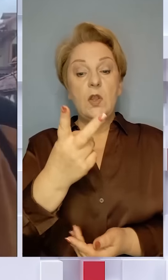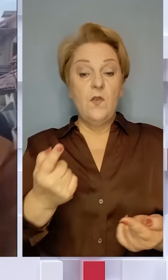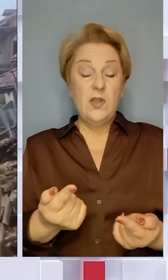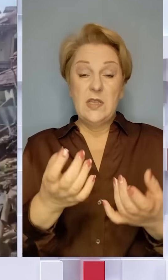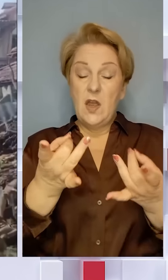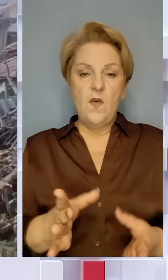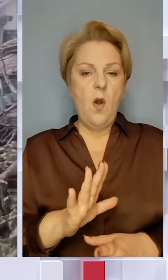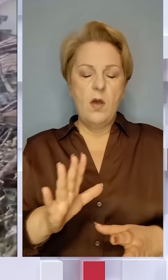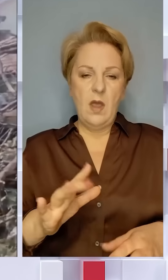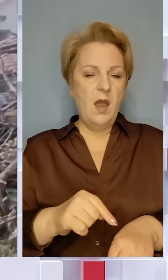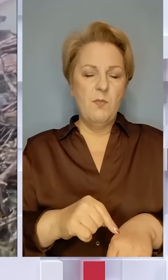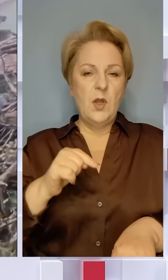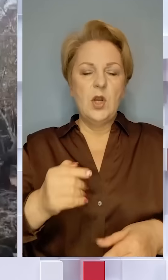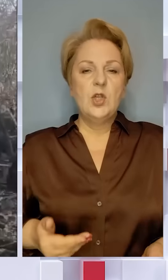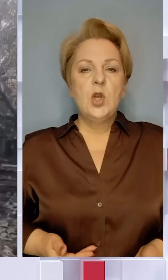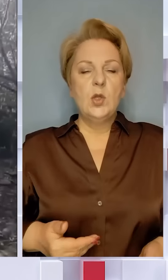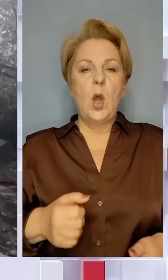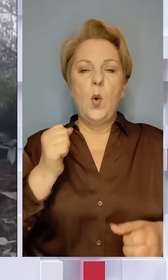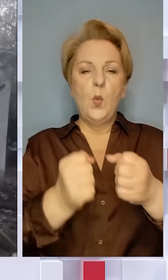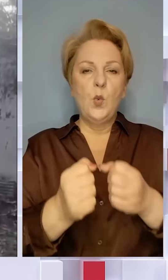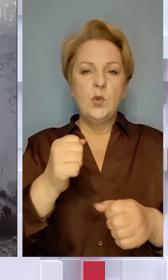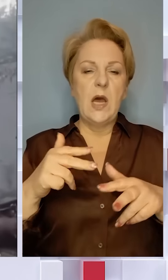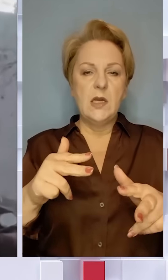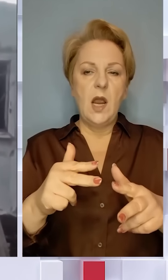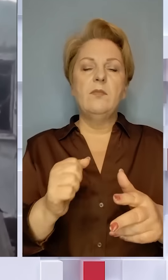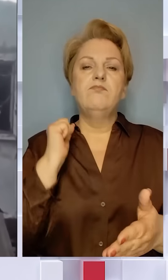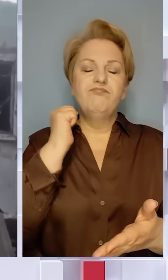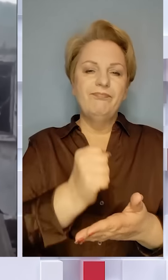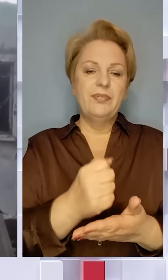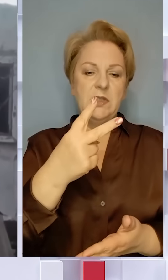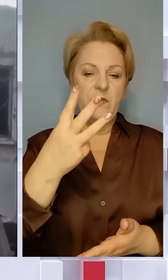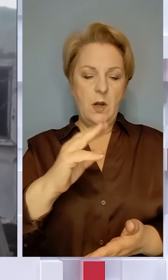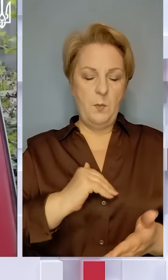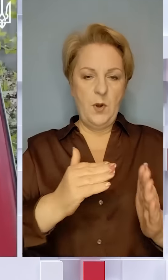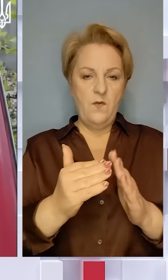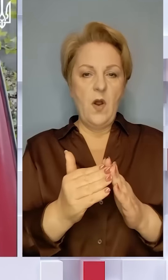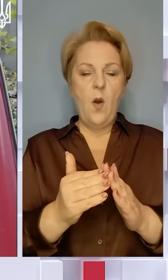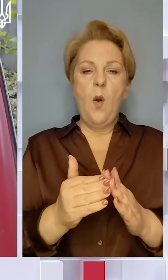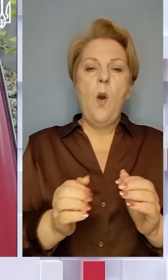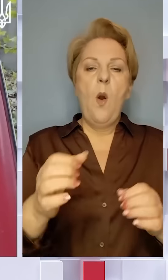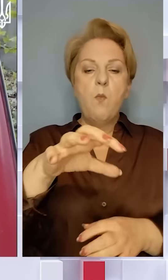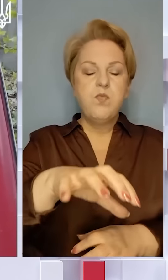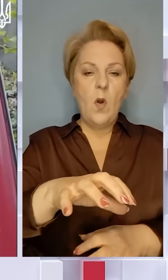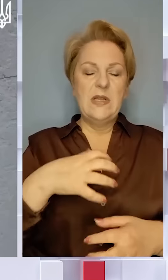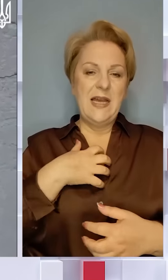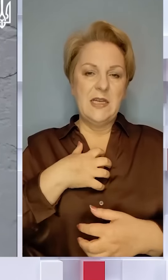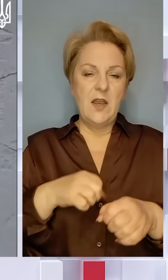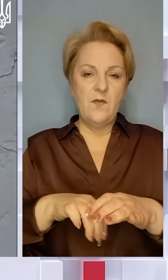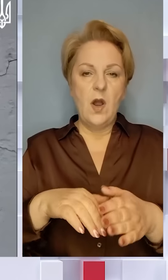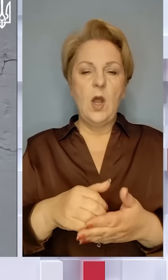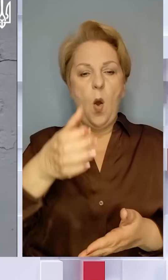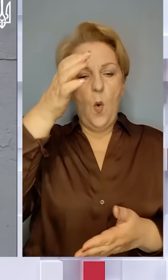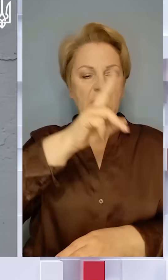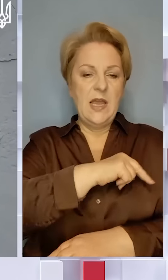цивільних не пережили ударів із дронів. Загарбники поцілили у 23 приватні будинки, об'єкт з критичної інфраструктури, освітні та медичні